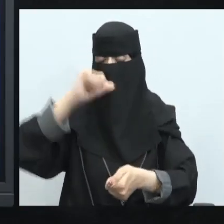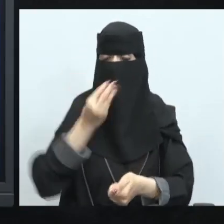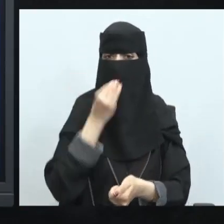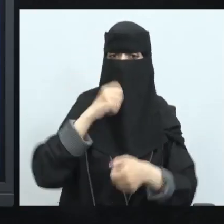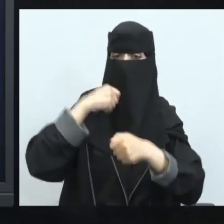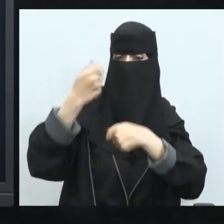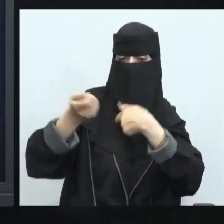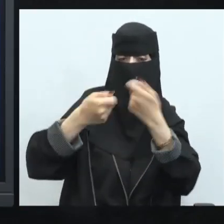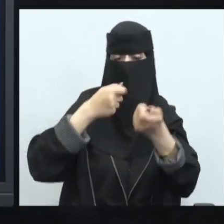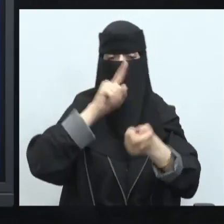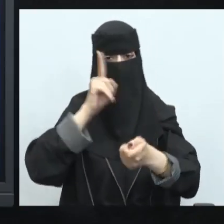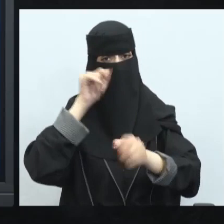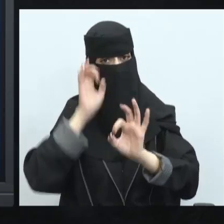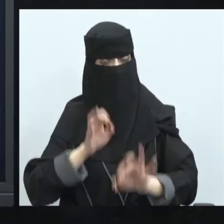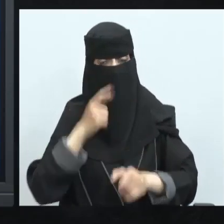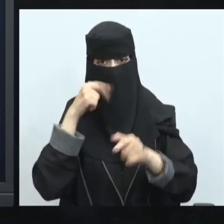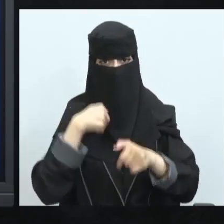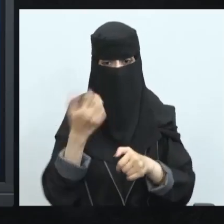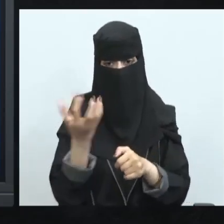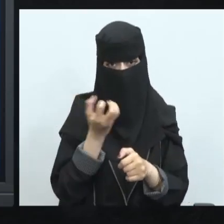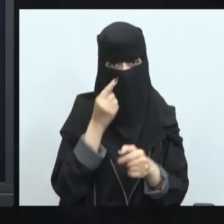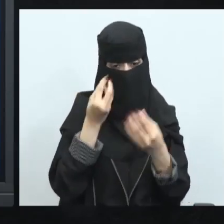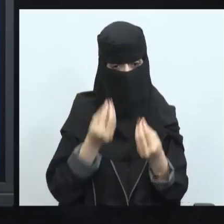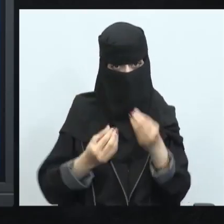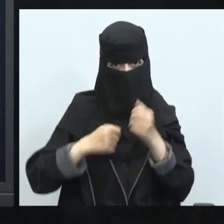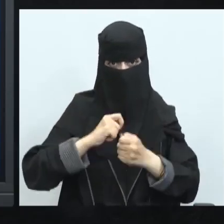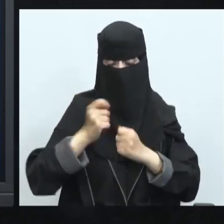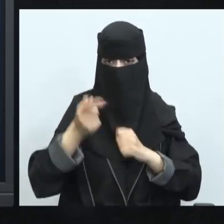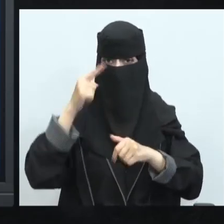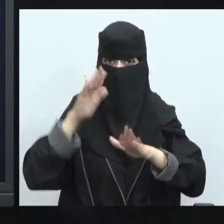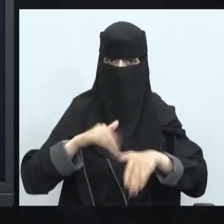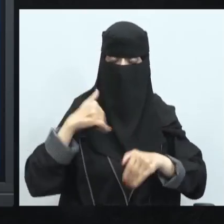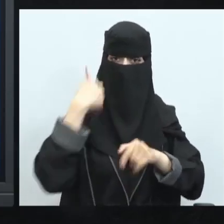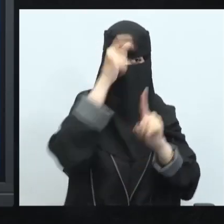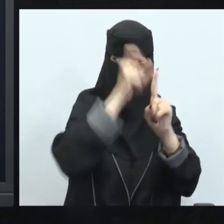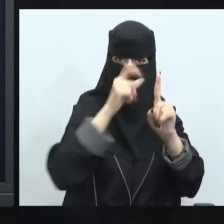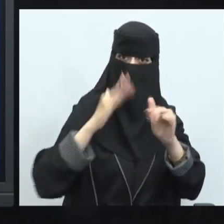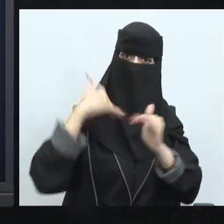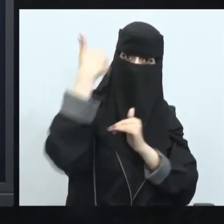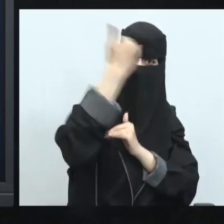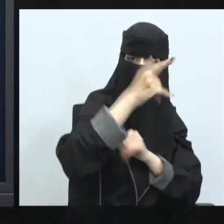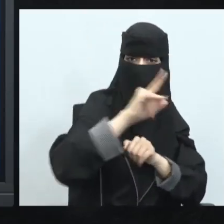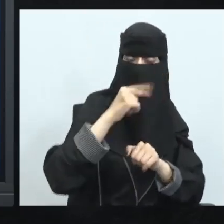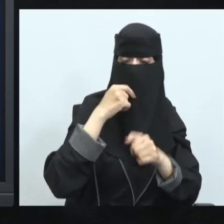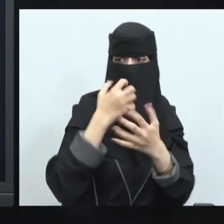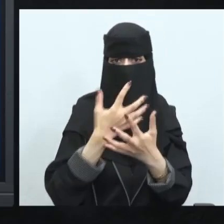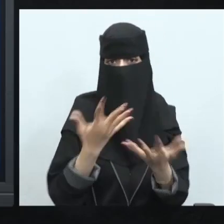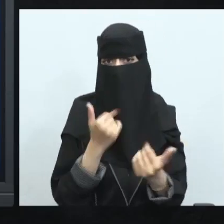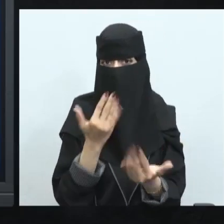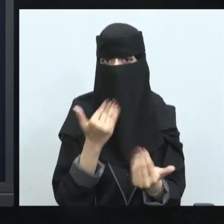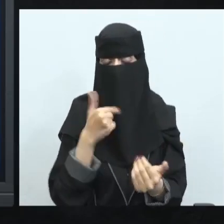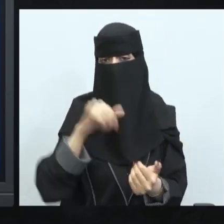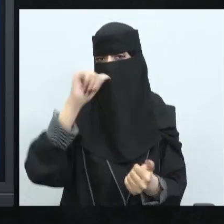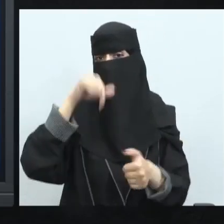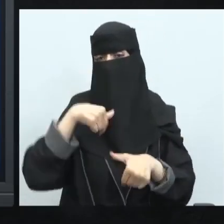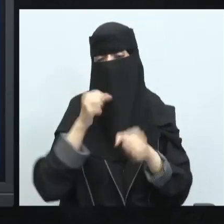أو غيره أيضا قد يكون هناك هدر للموارد قد تأتي أجياء لا تستطيع أن توفر الماء أو لا